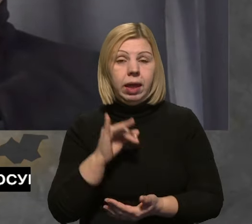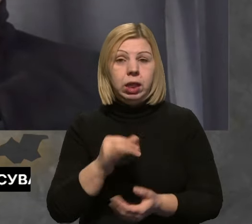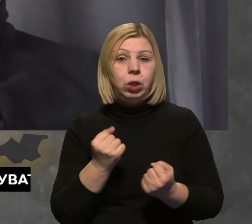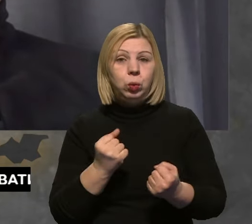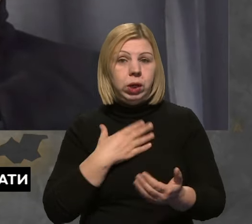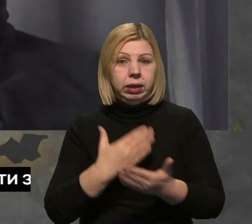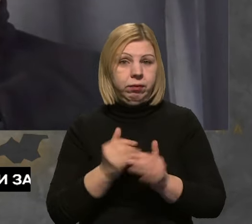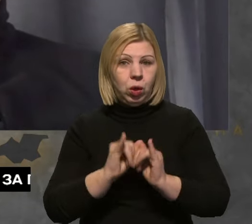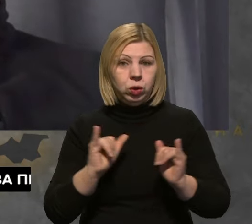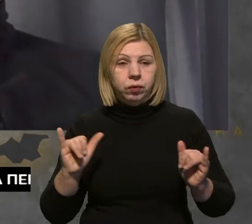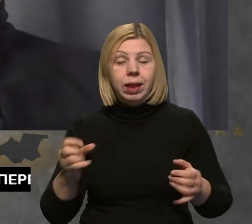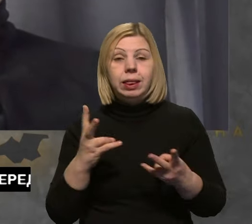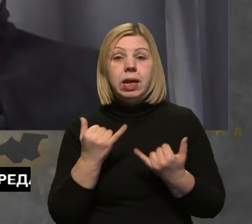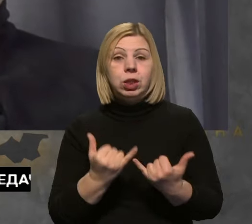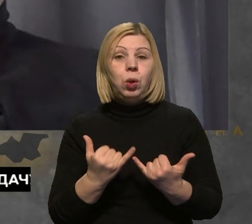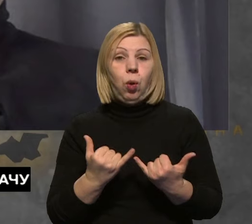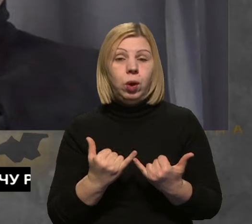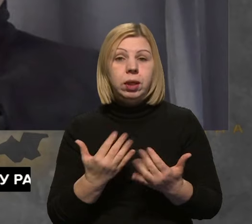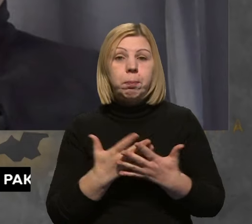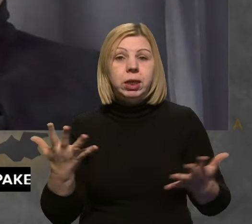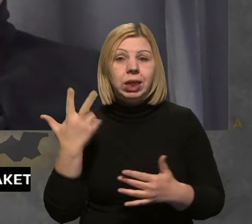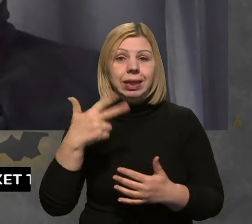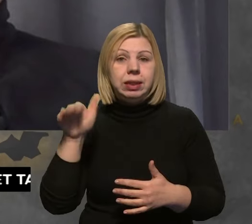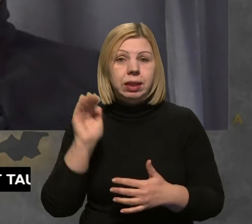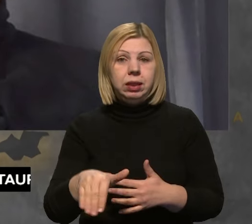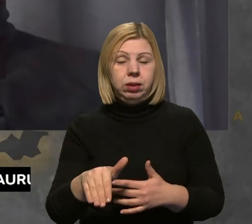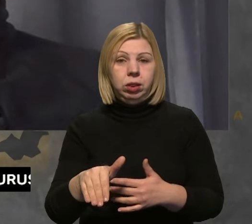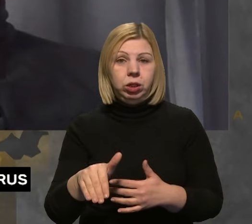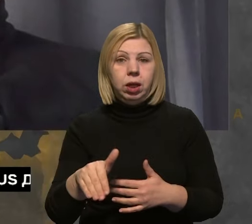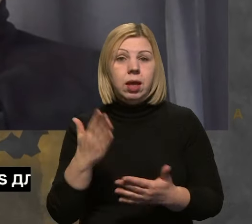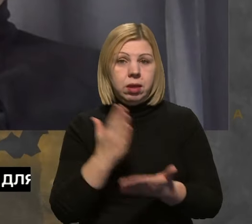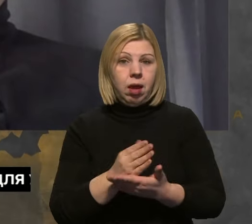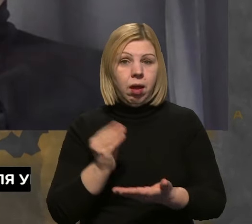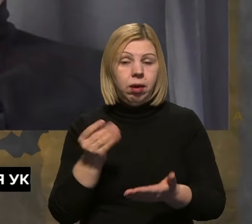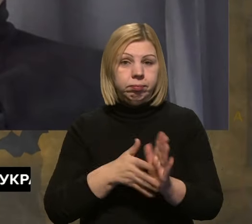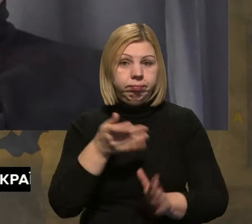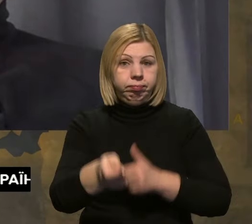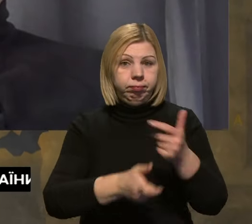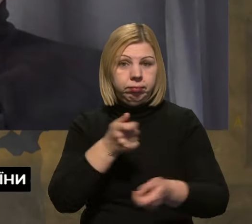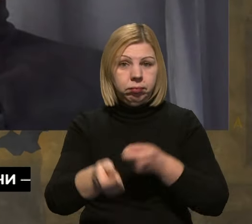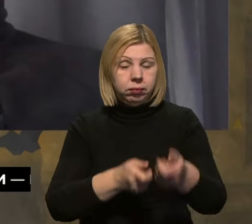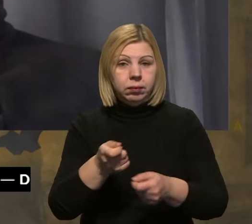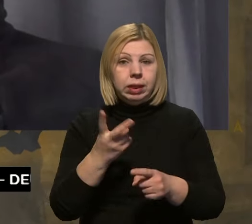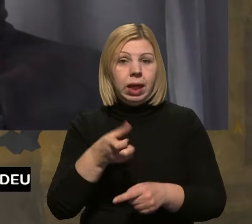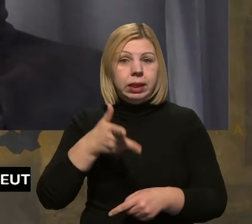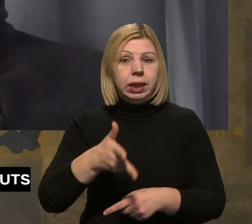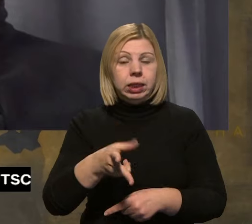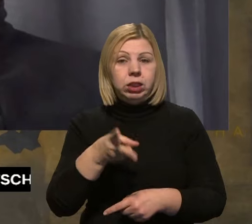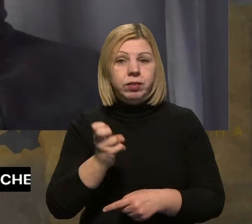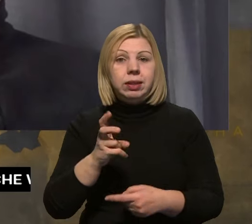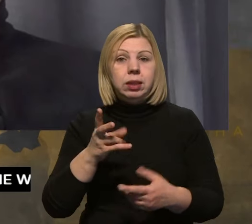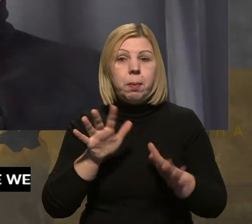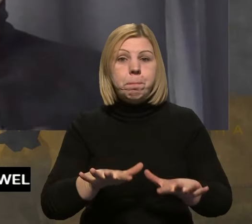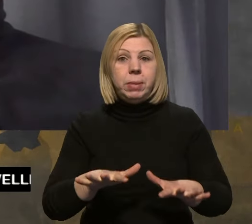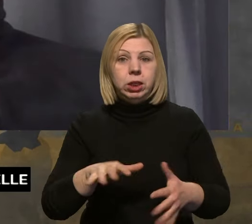активно розвиваються. На сьогодні більше 30 тисяч відгуків на 3200 вакансій,